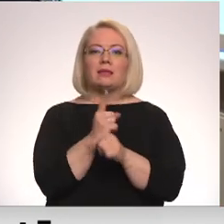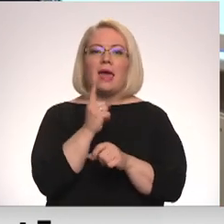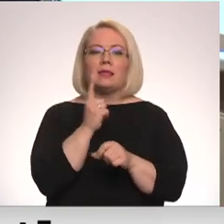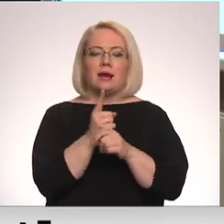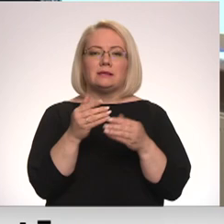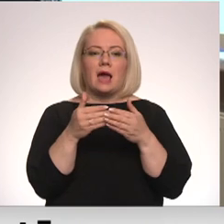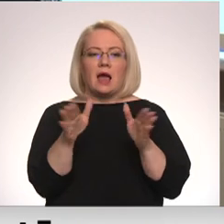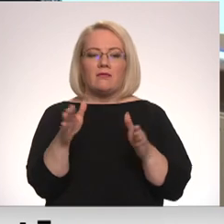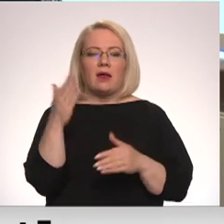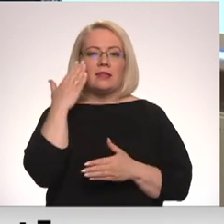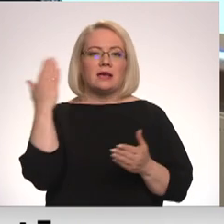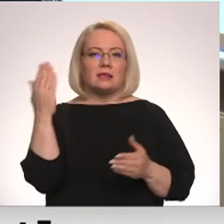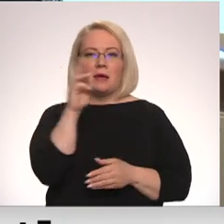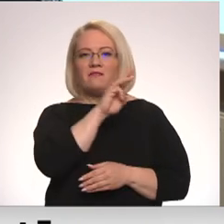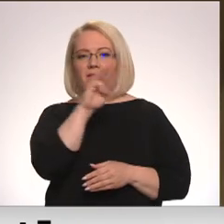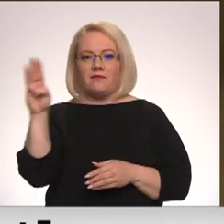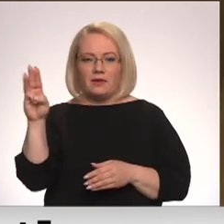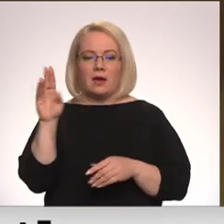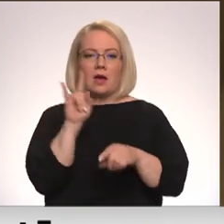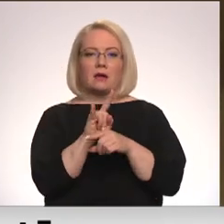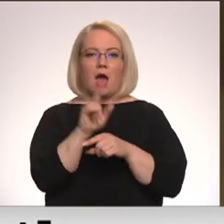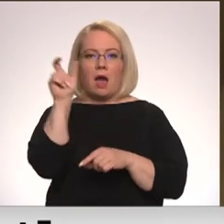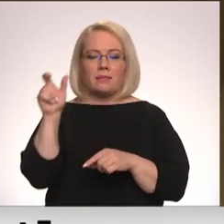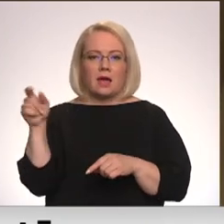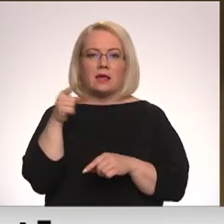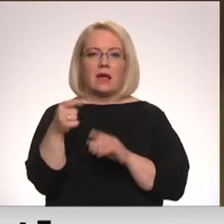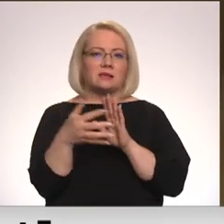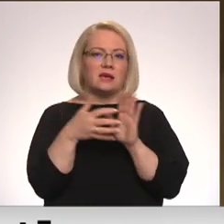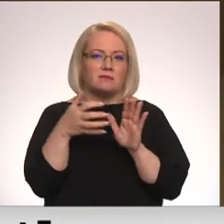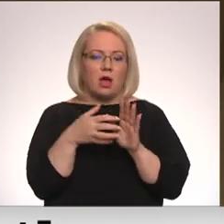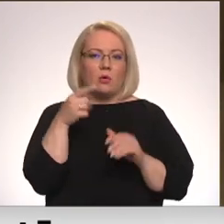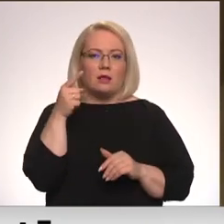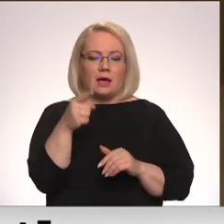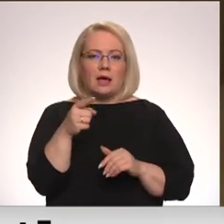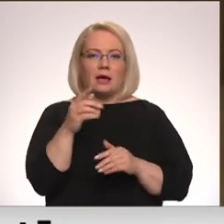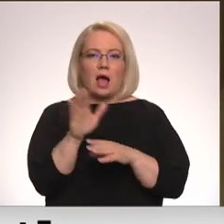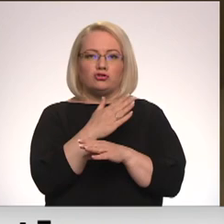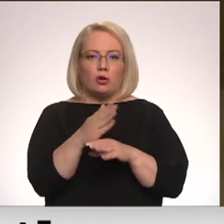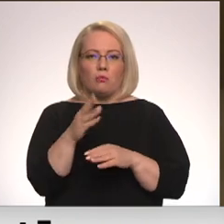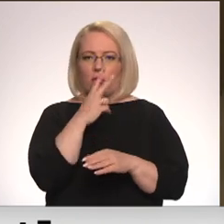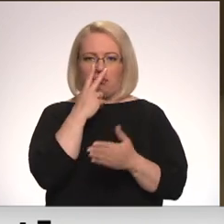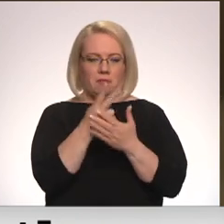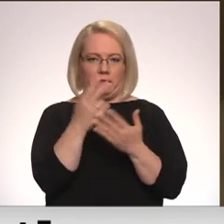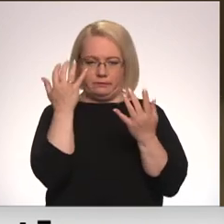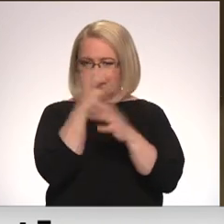atvērt nezināmas saites, krāpnieki tās izveidojuši tik rafinēti, ka cilvēku atšķirību nepamana. Gonda Porniecinu Žodziņš, Kurzems televīz.